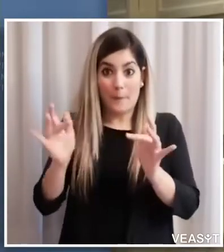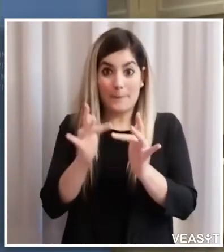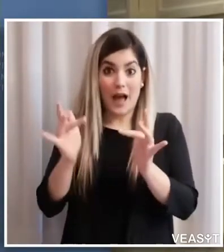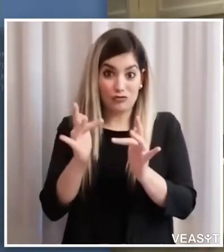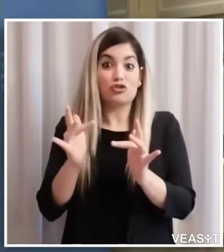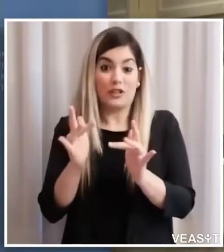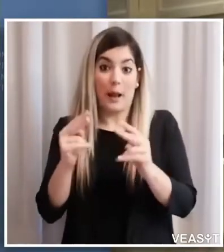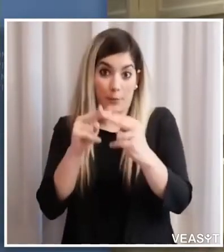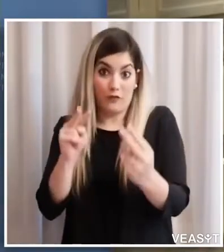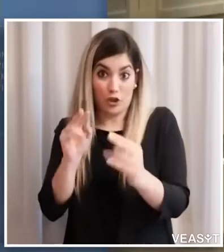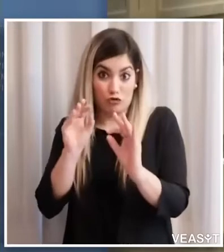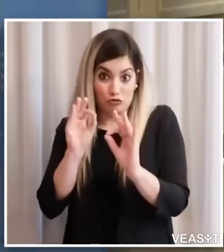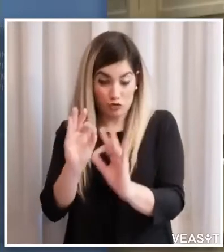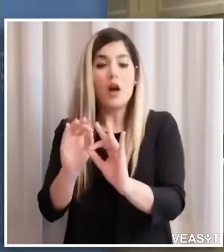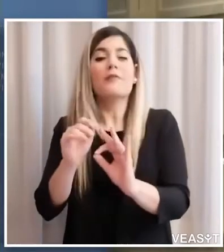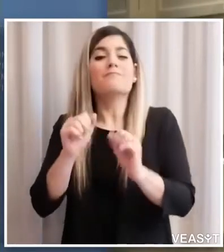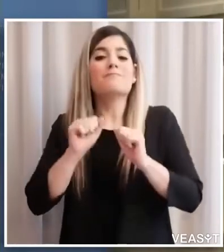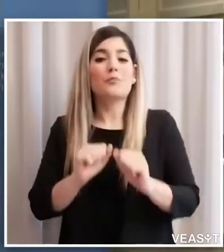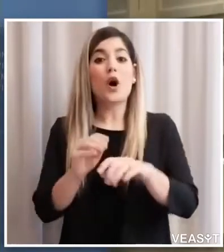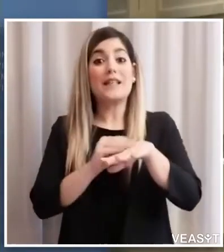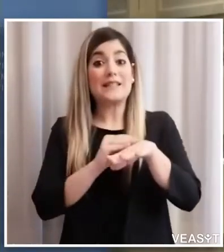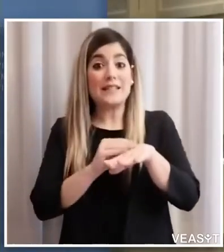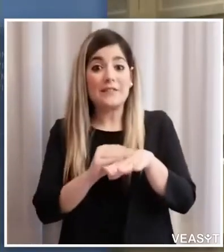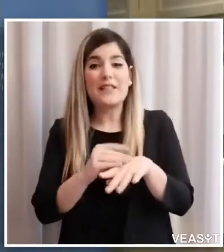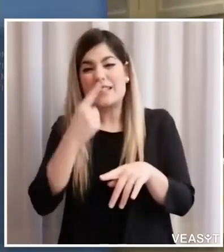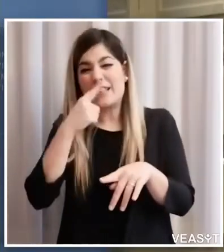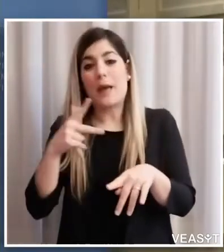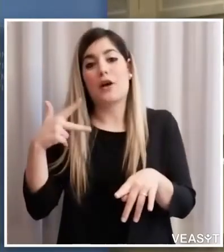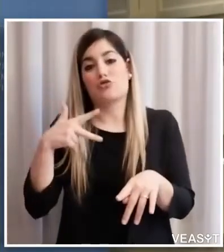Si possono consultare tutti i servizi sinora attivati.